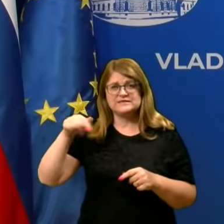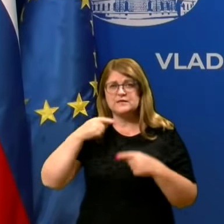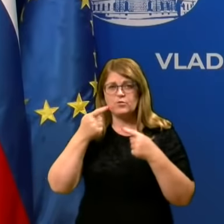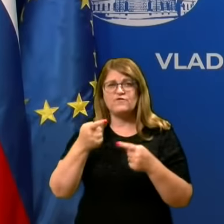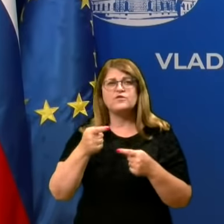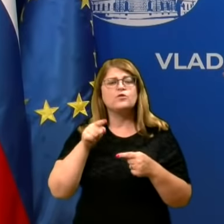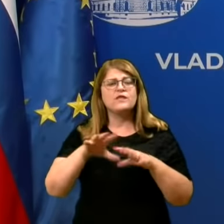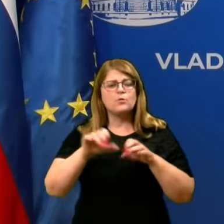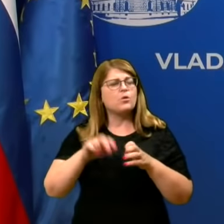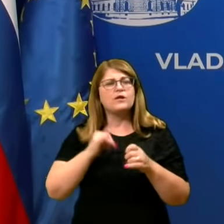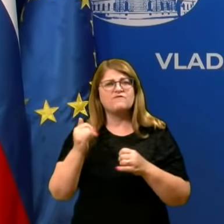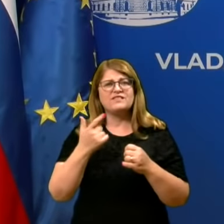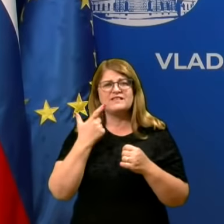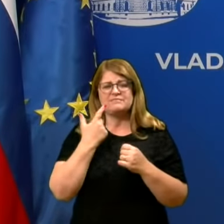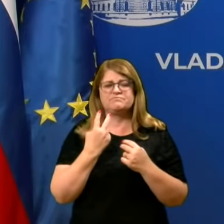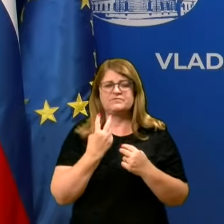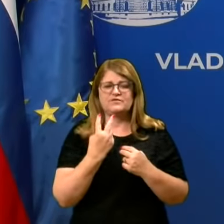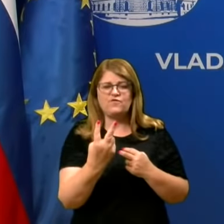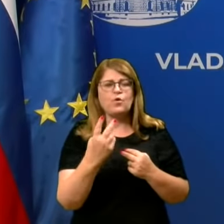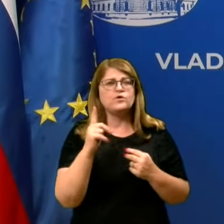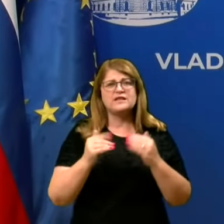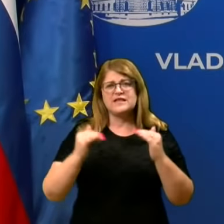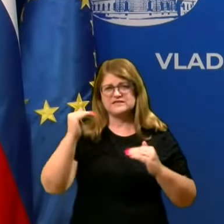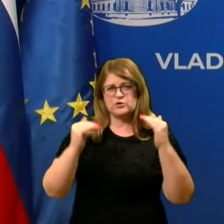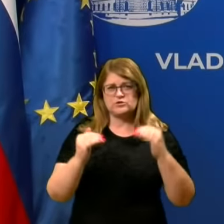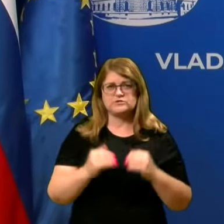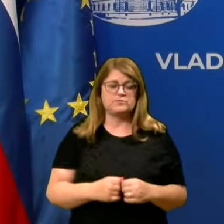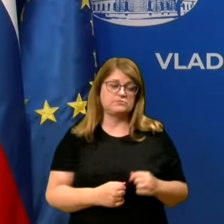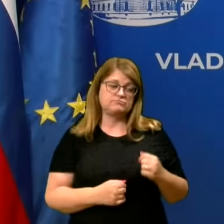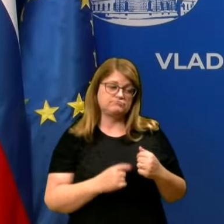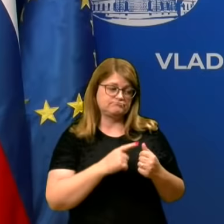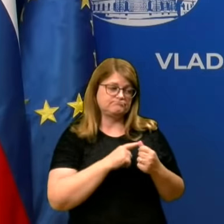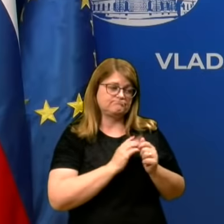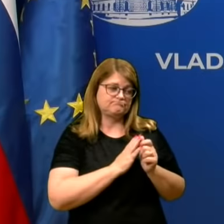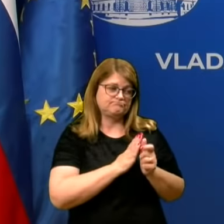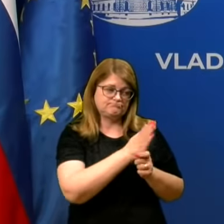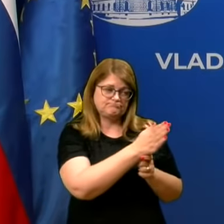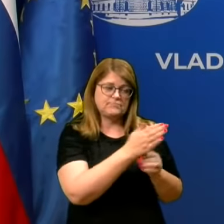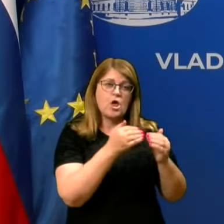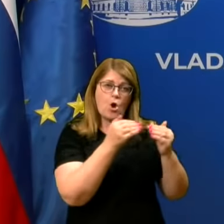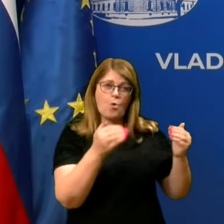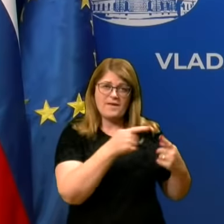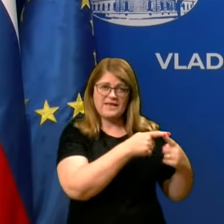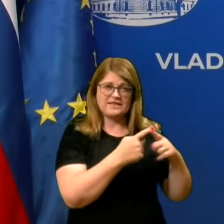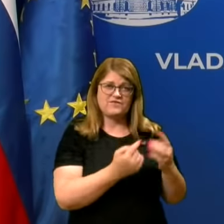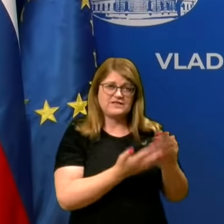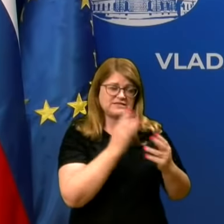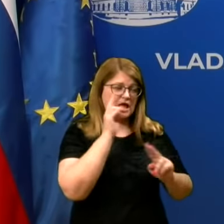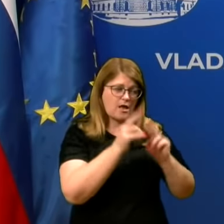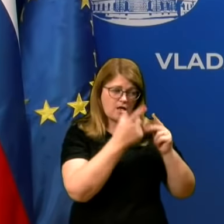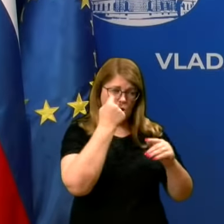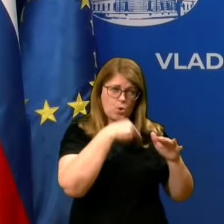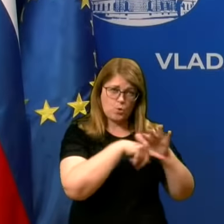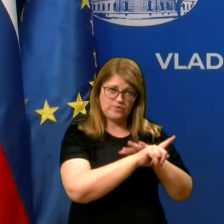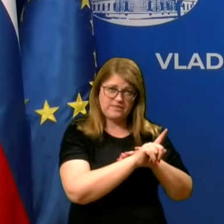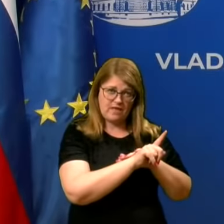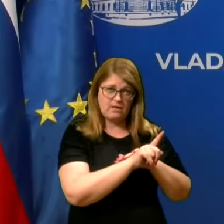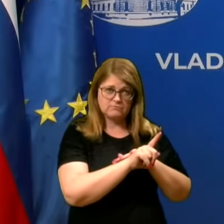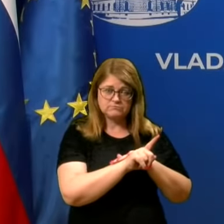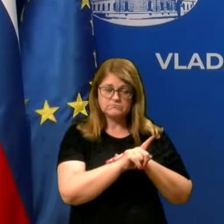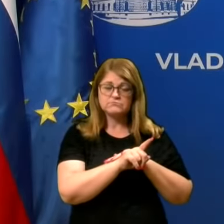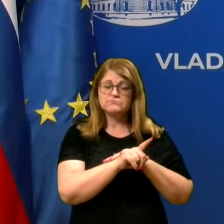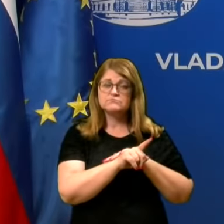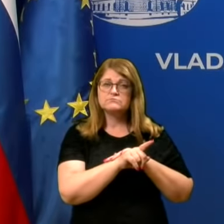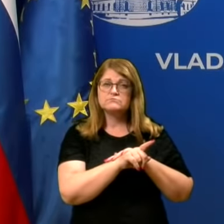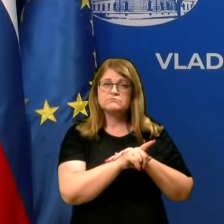trotirni in so razmirni. Na eni strani je omeljiti tveganje za oskrbovance. To pomeni